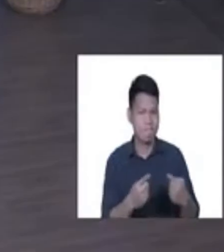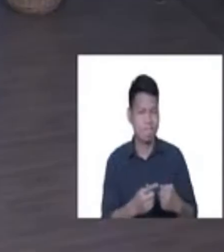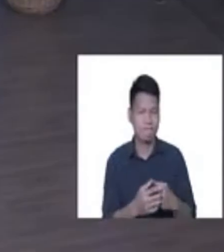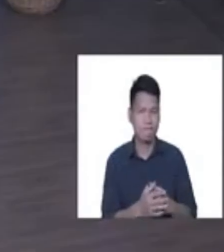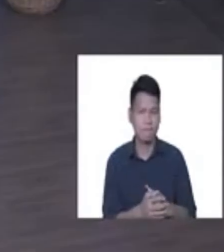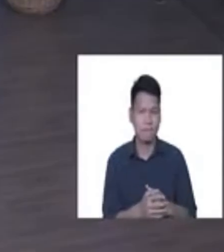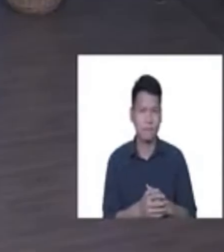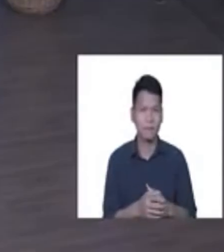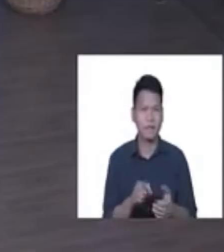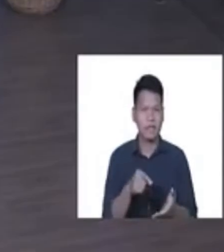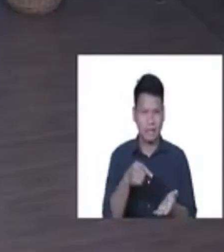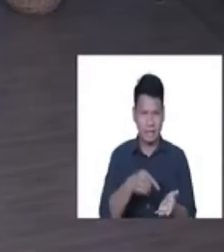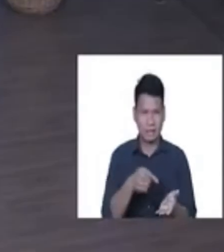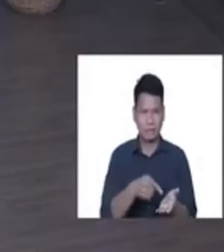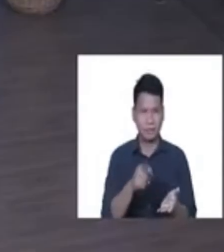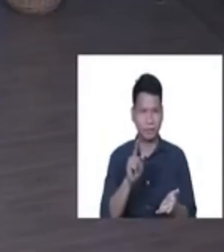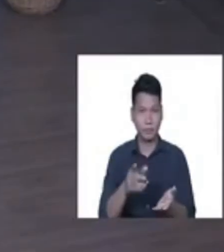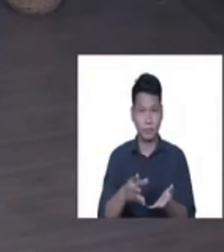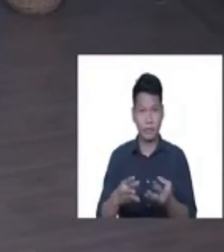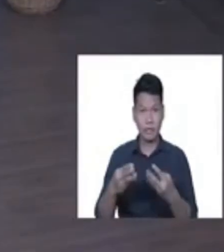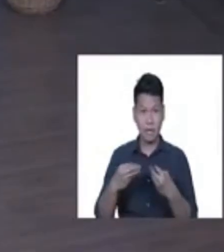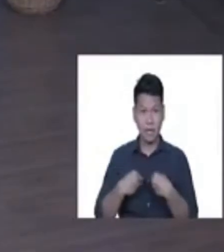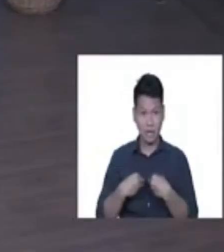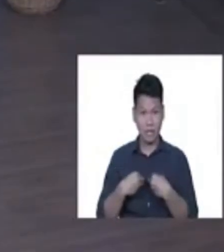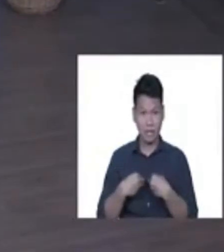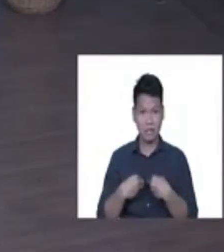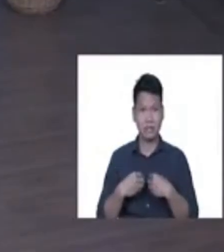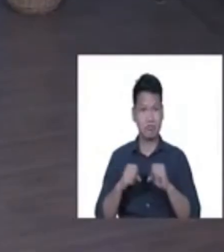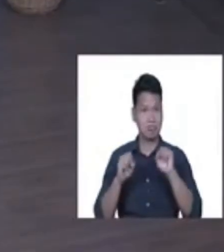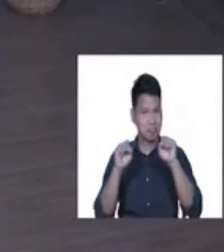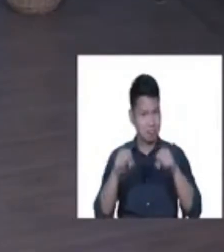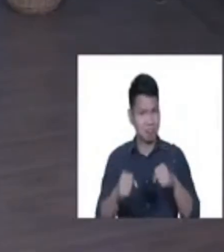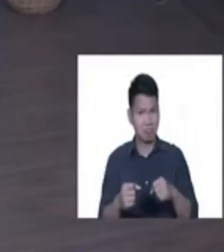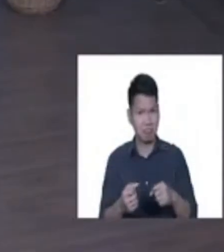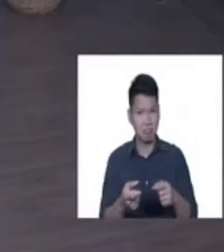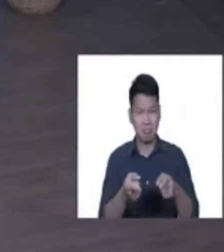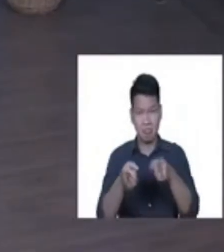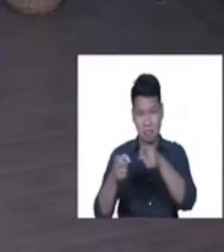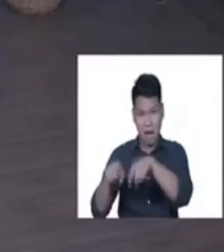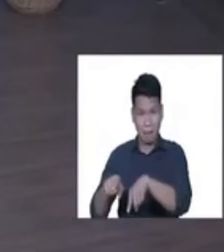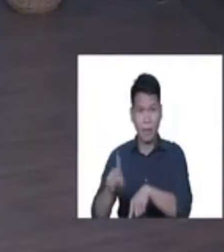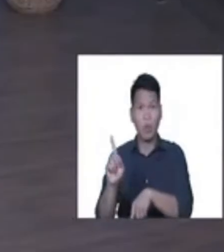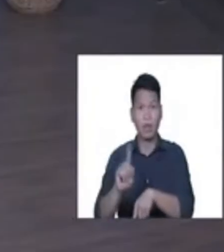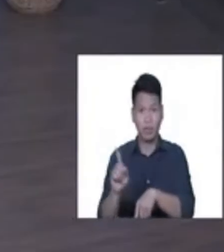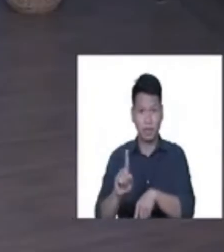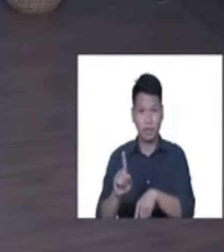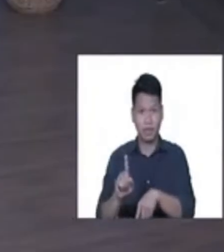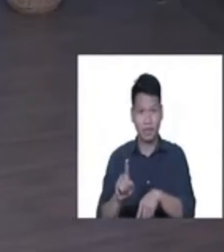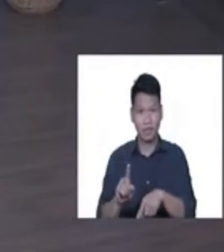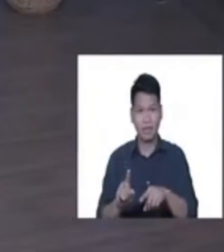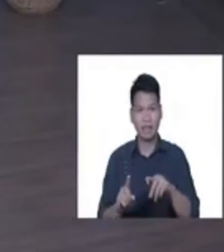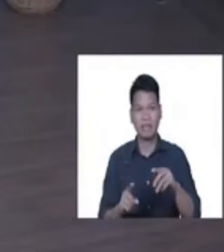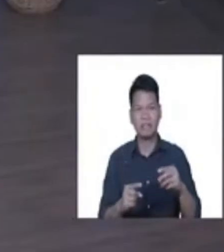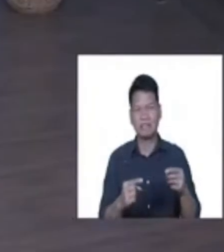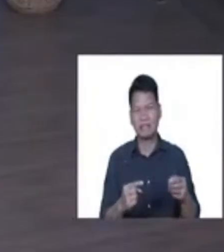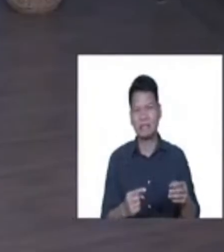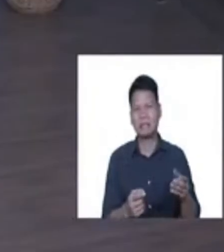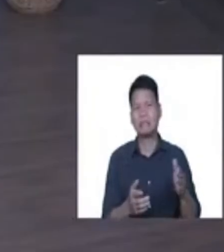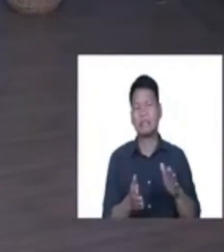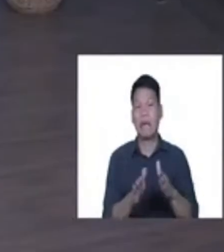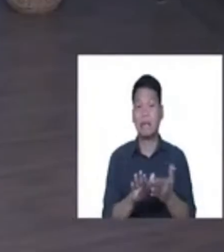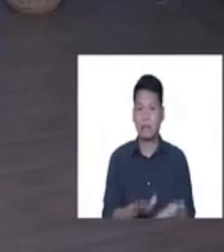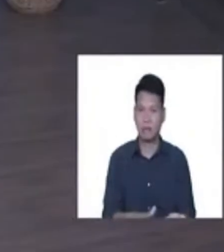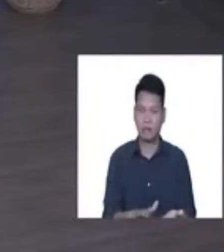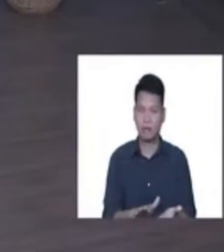Ito po ang ating makukuha. It will bring us suffering and finally, it will